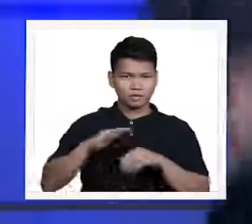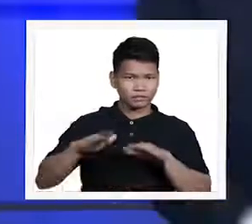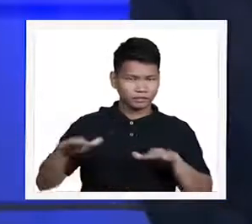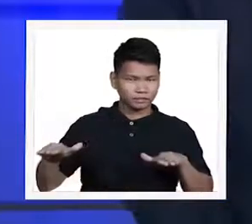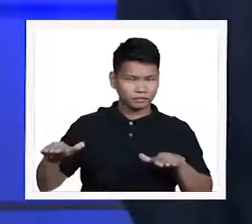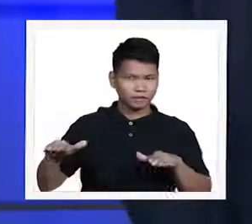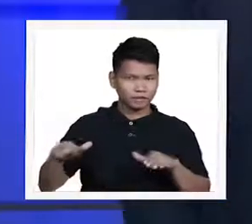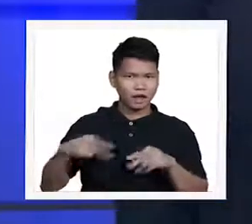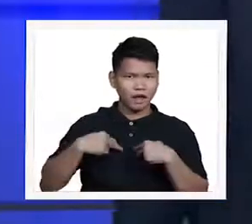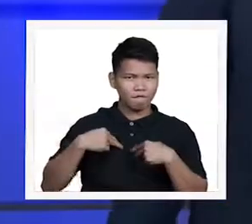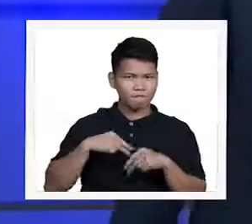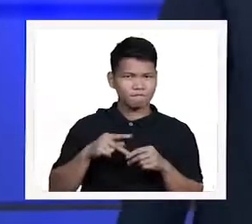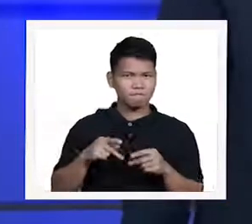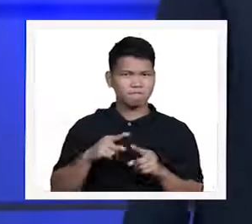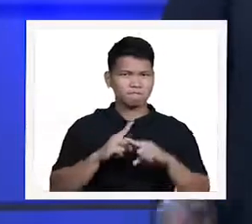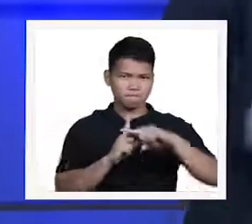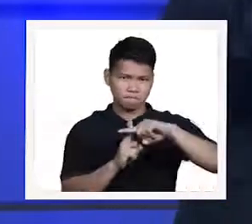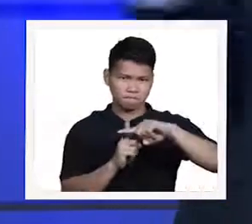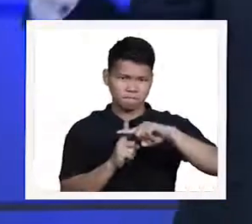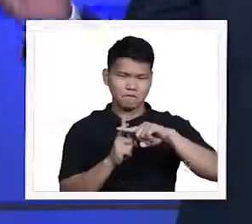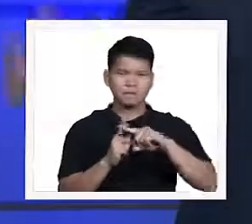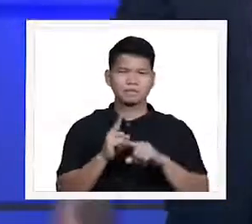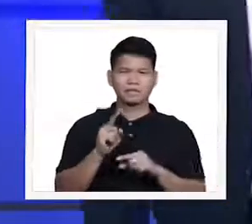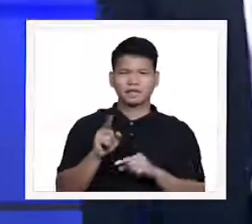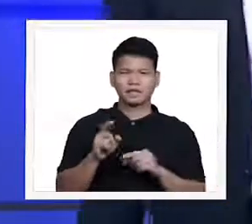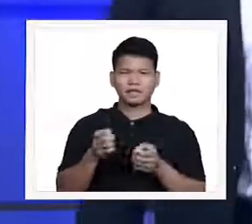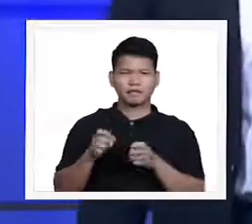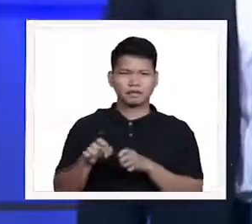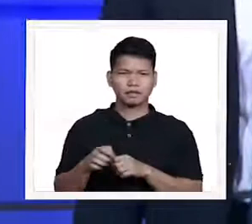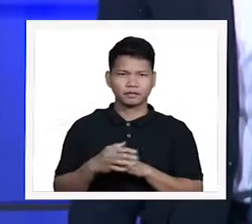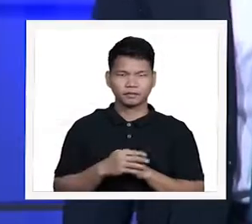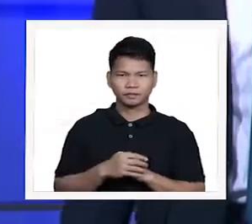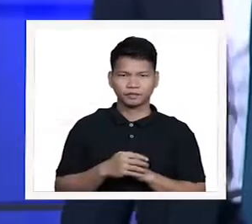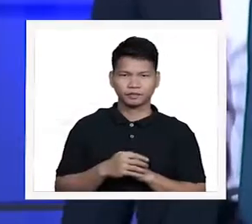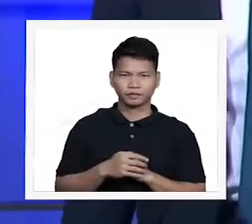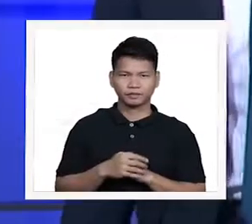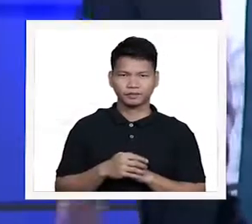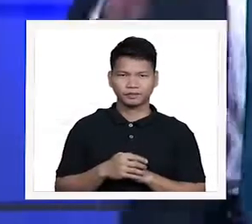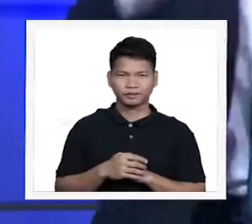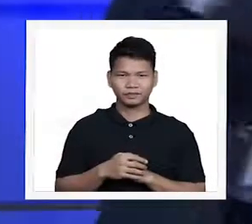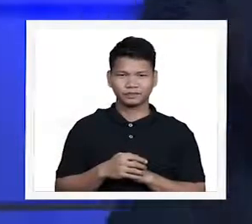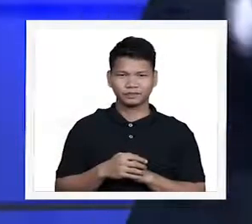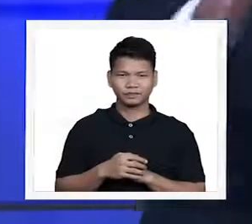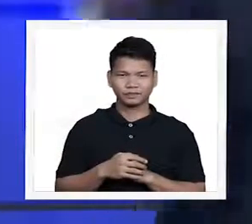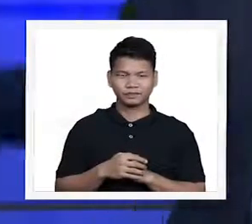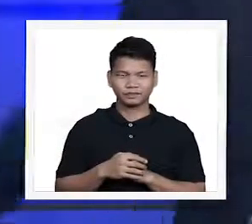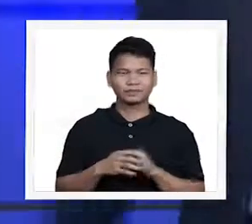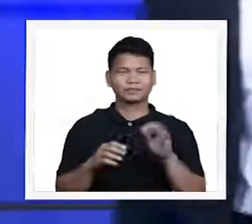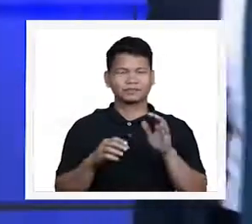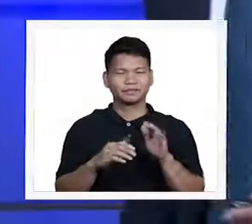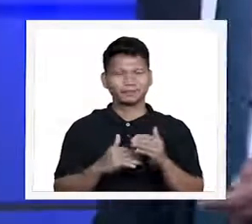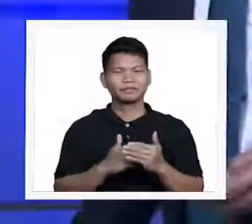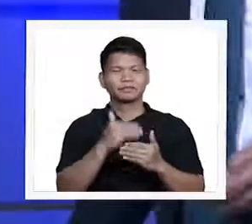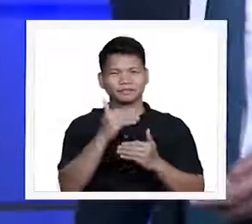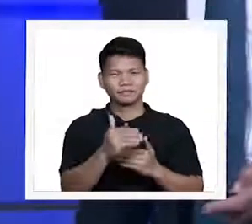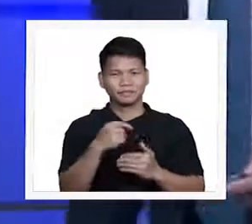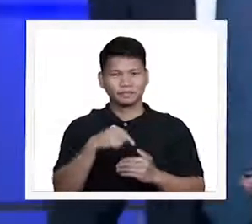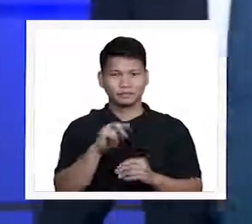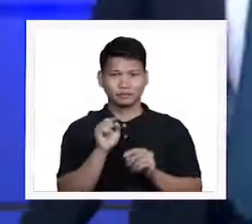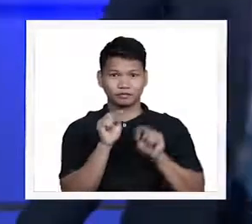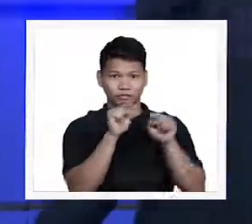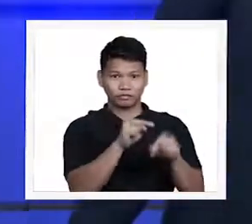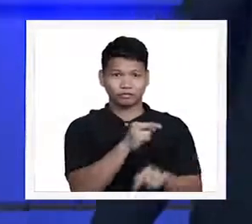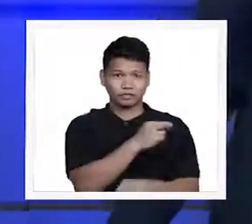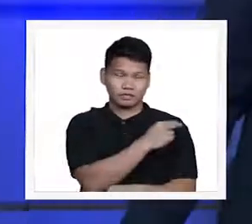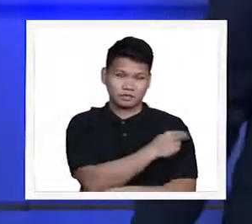a positive effect. How about hospitalization? hospitalization. Yung tagal po natin sa hospital, kung tayo